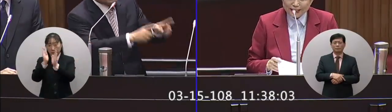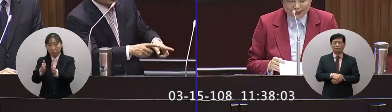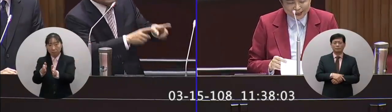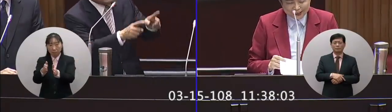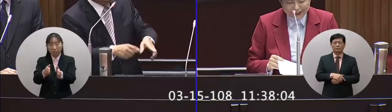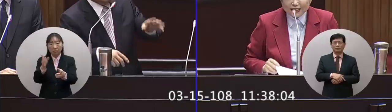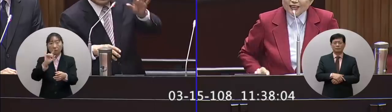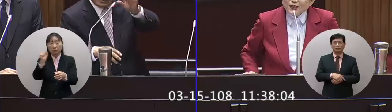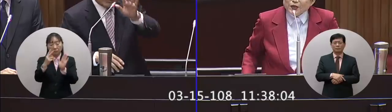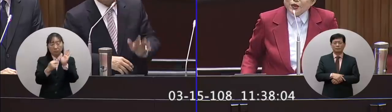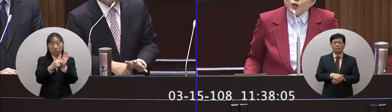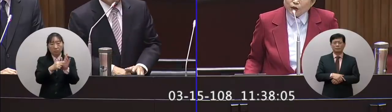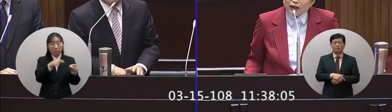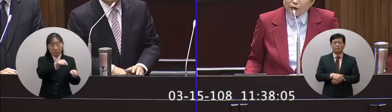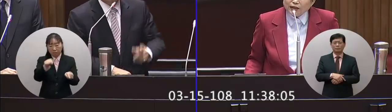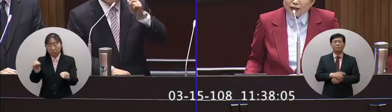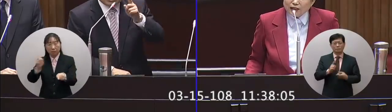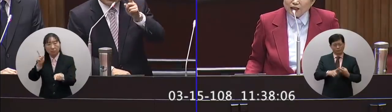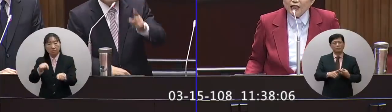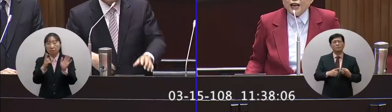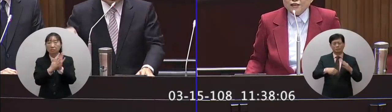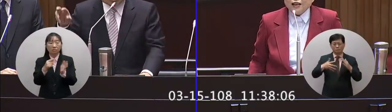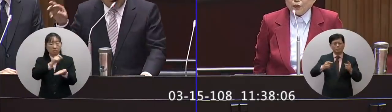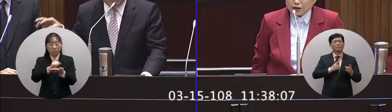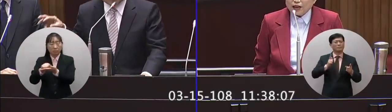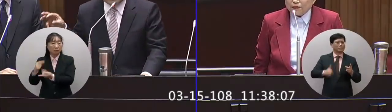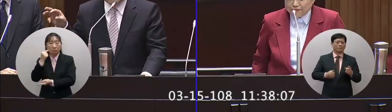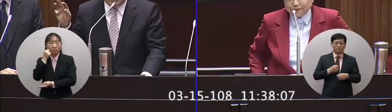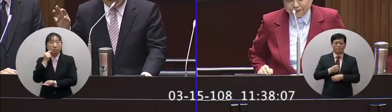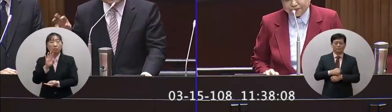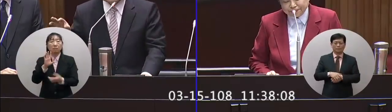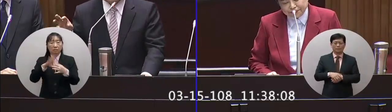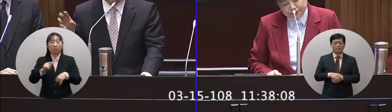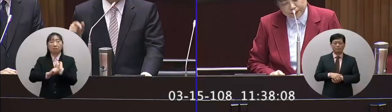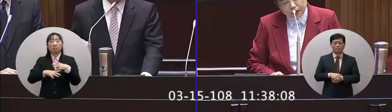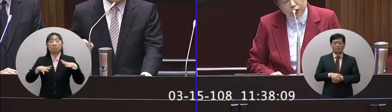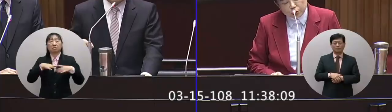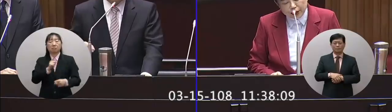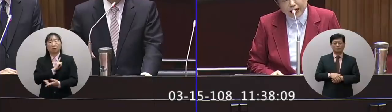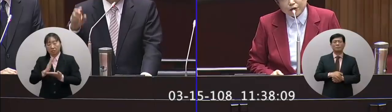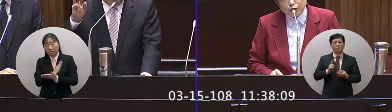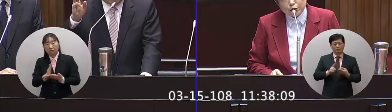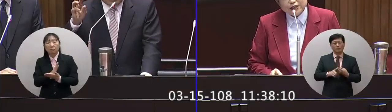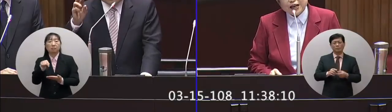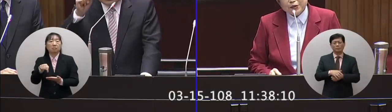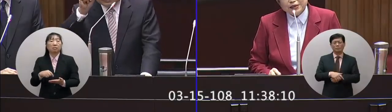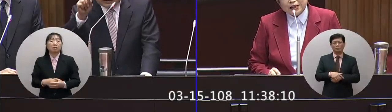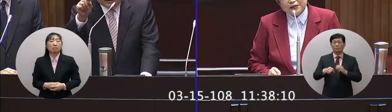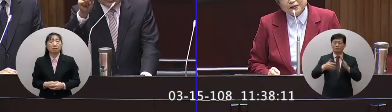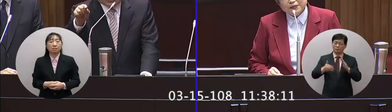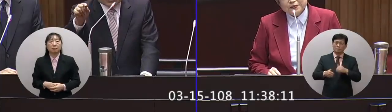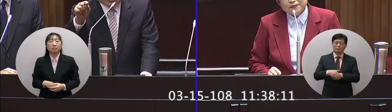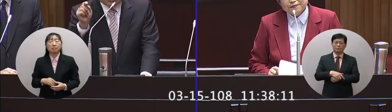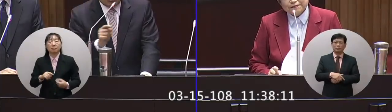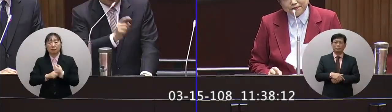那種殺人什麼殺人你很難歸彎院長所以是法官良行的問題法官